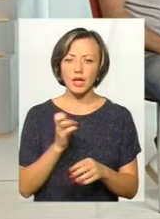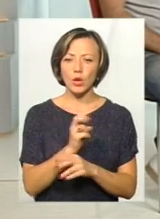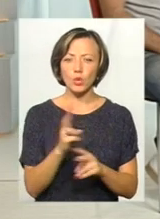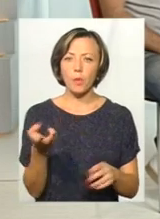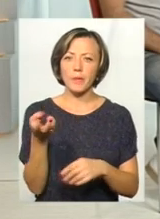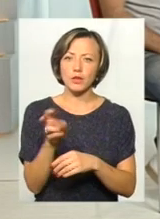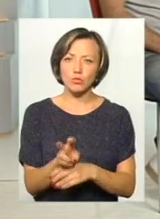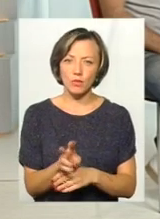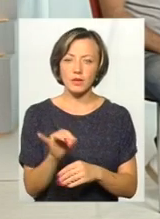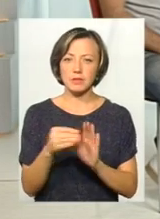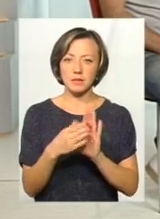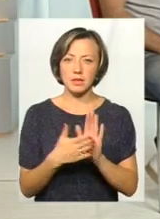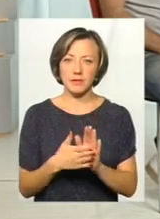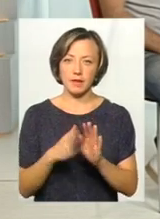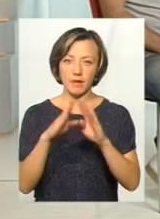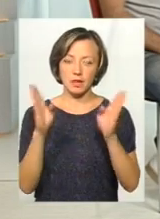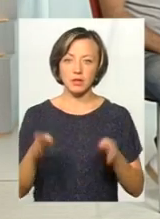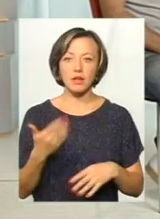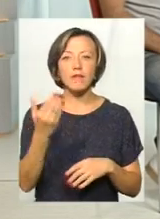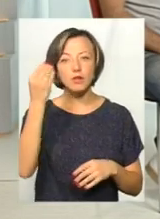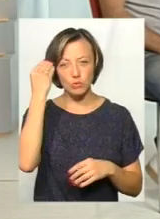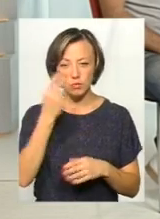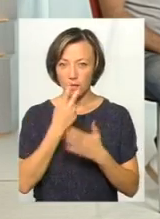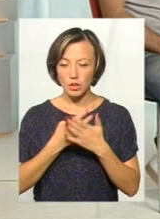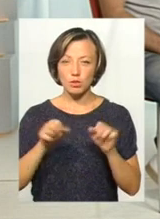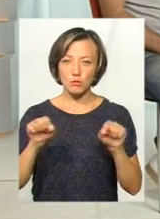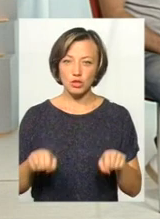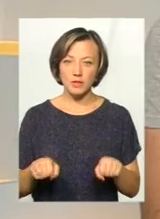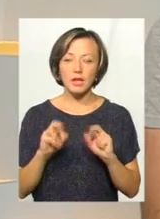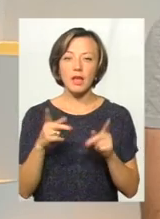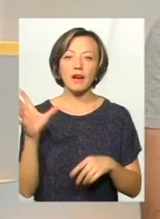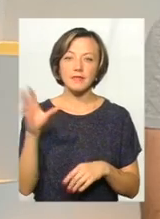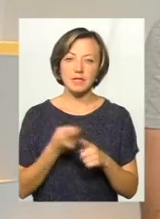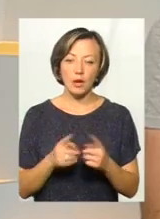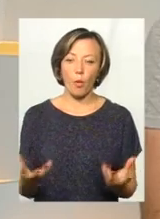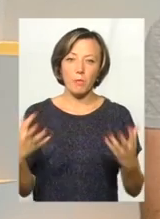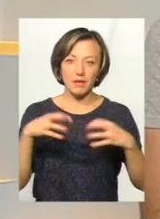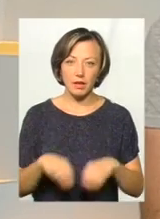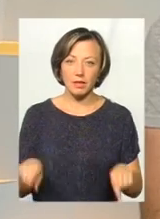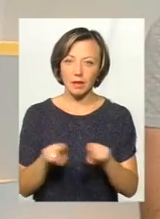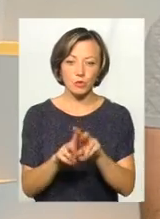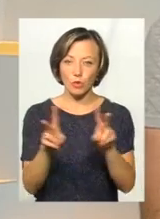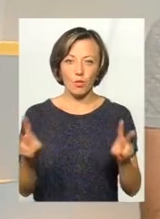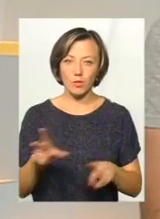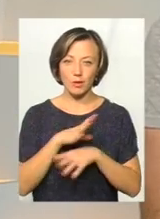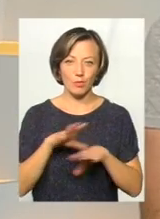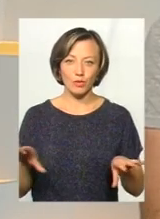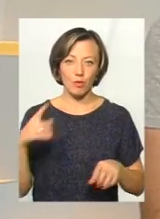хто прийшов і записався в реєстратурі. На вашу думку, ви бачите можливість, як це все об'єднати так, щоб нікому не було